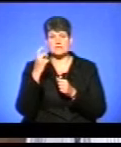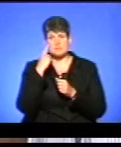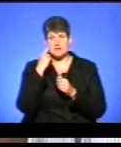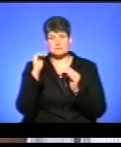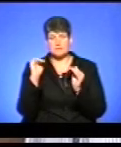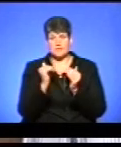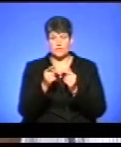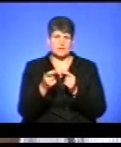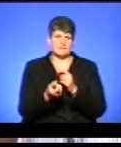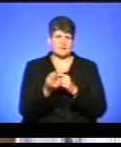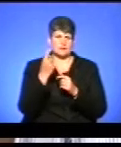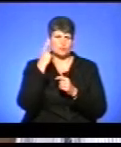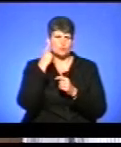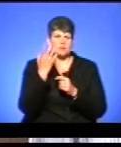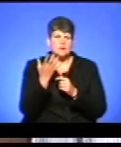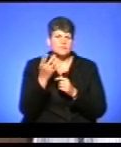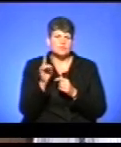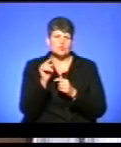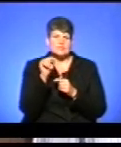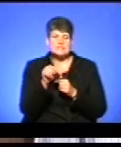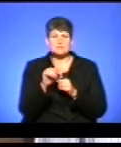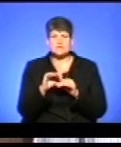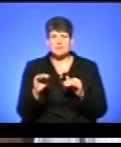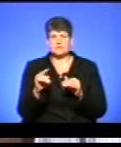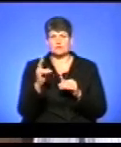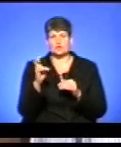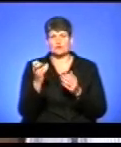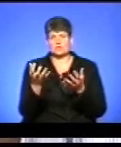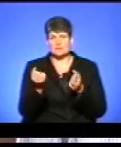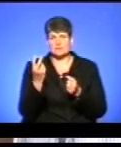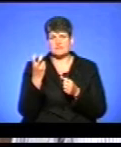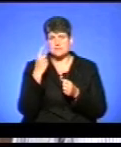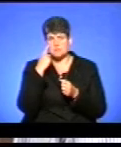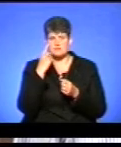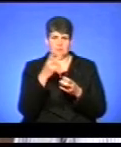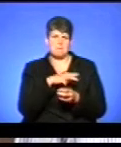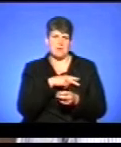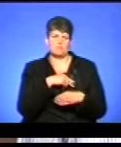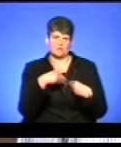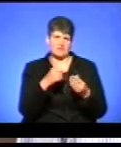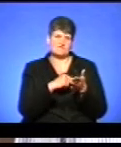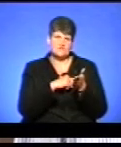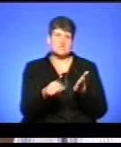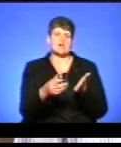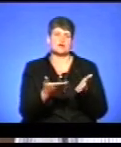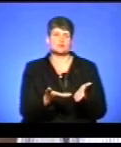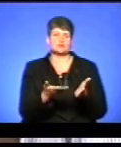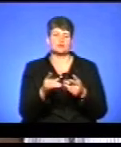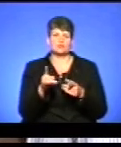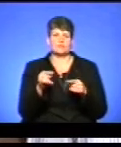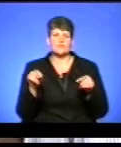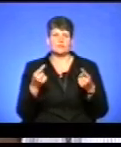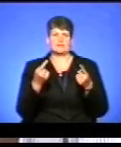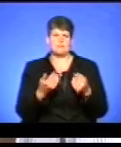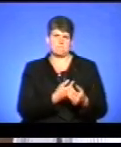І в нас виникла думка, що цим учням, які здають ЗНО, отримують 200 балів, потрібно їх преміювати, якимось чином відзначити, щоб відновити